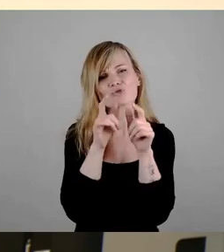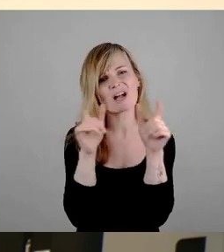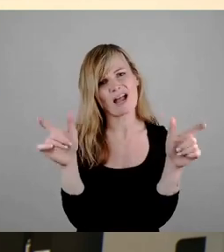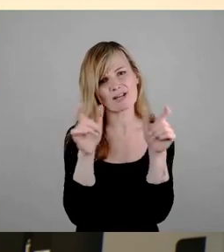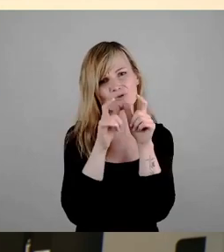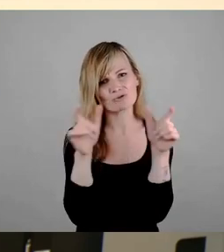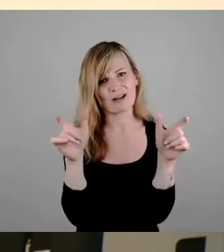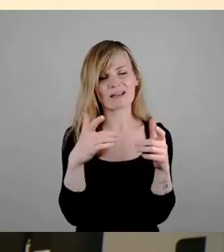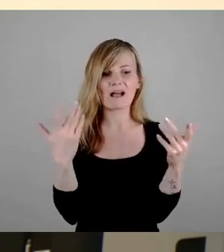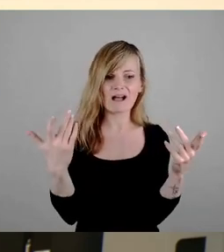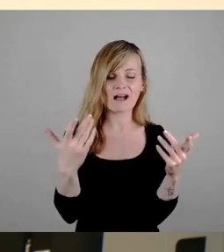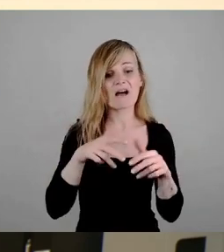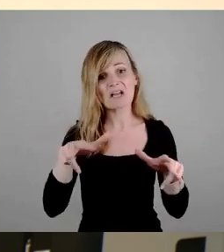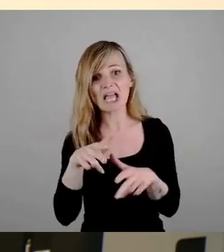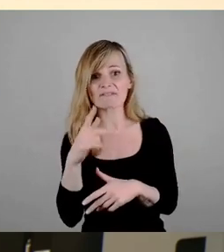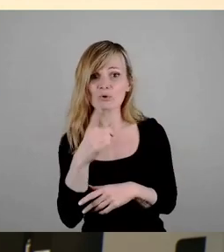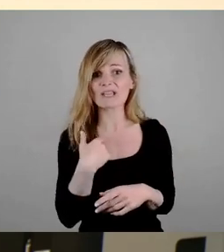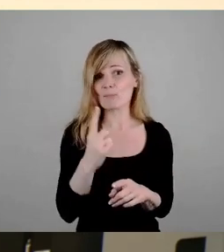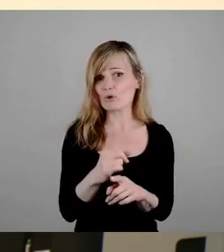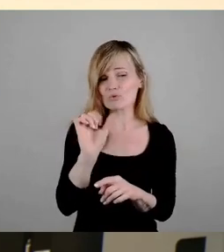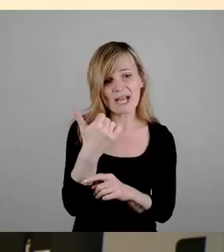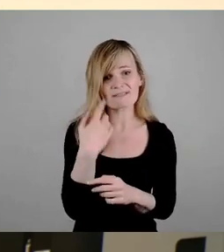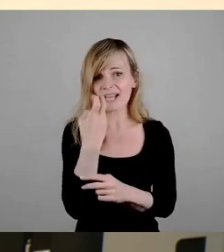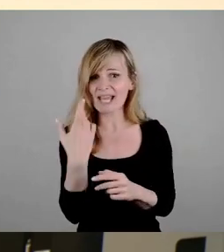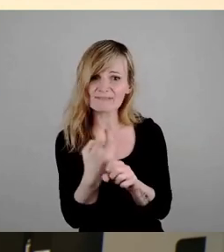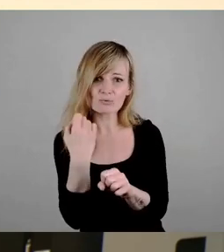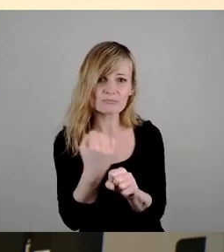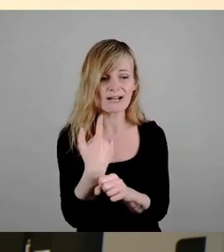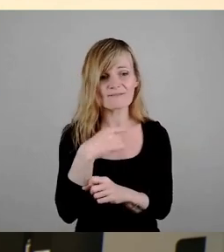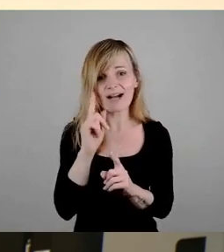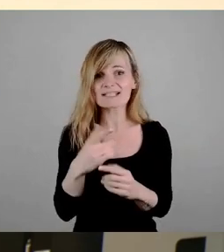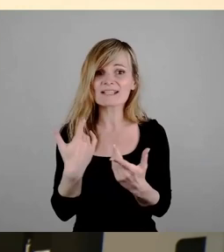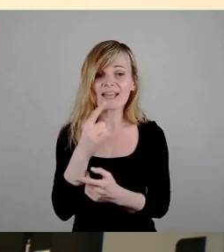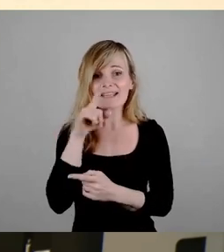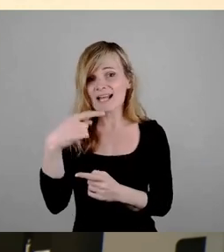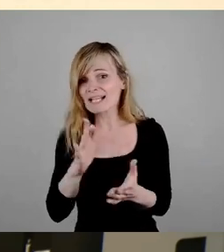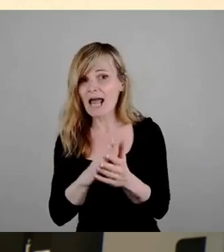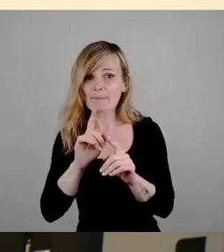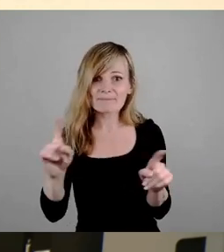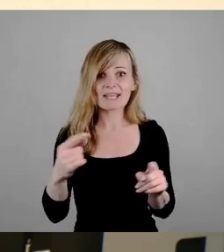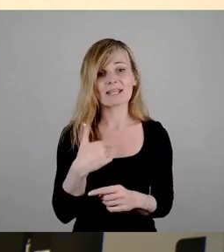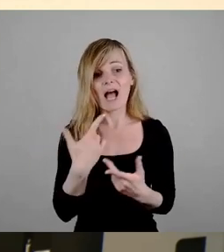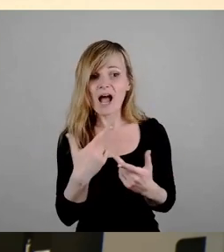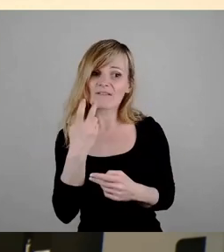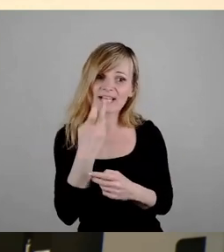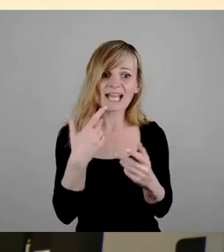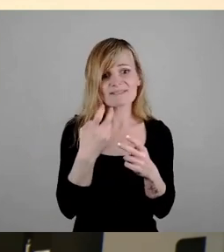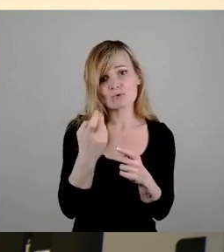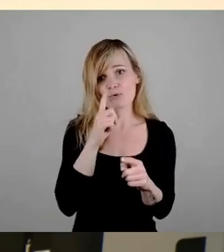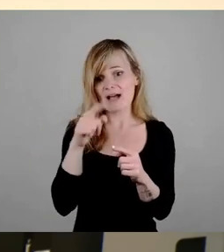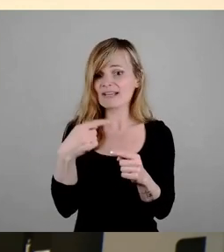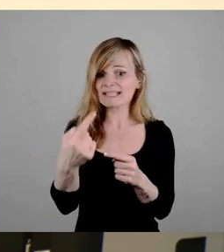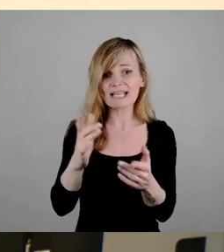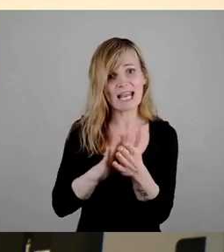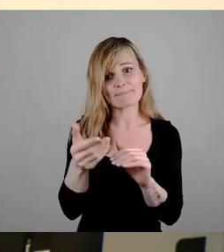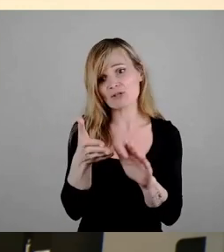Verkehrsversuch. Wir müssen erst einen Verkehrsversuch machen. Was ist denn, wenn das da nachher nicht klappt, lass uns einen Verkehrsversuch machen. Ja, und wenn